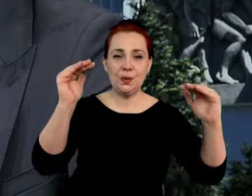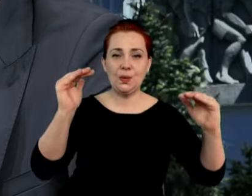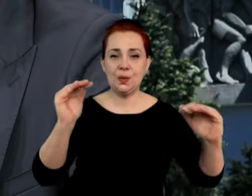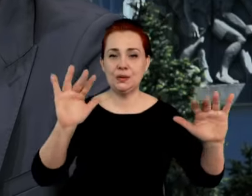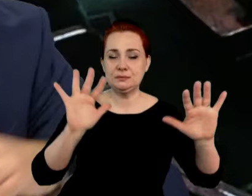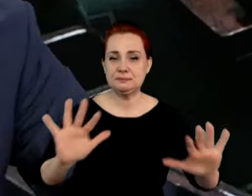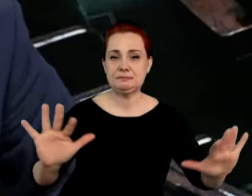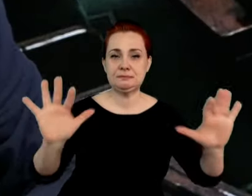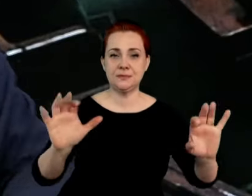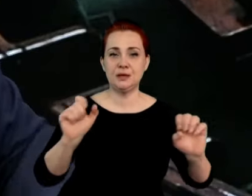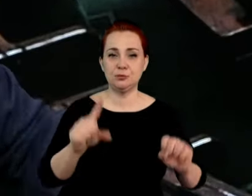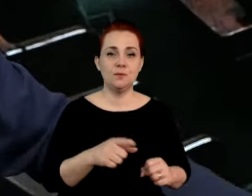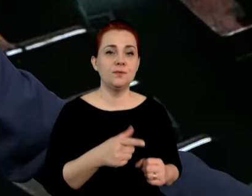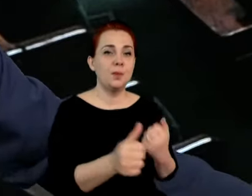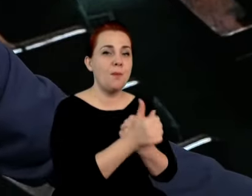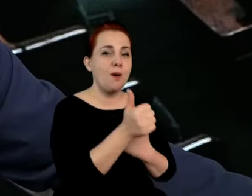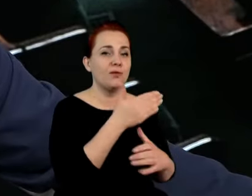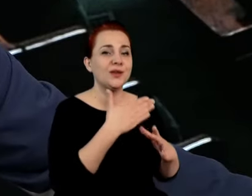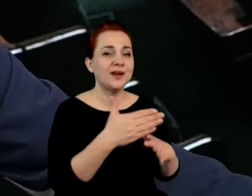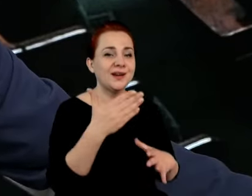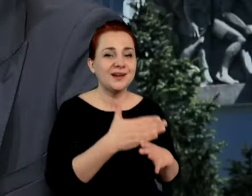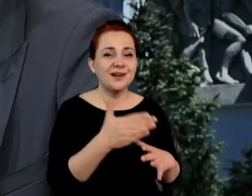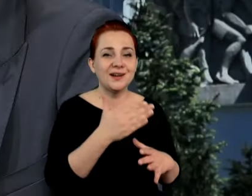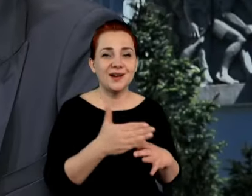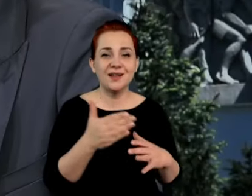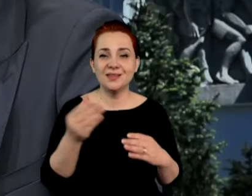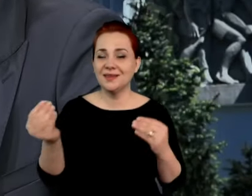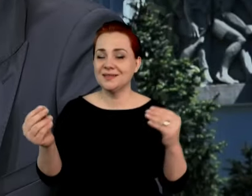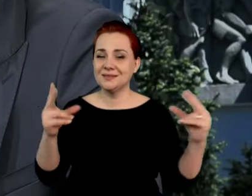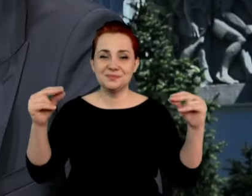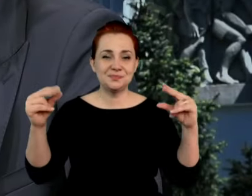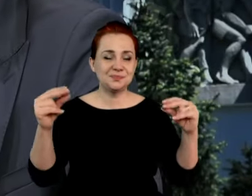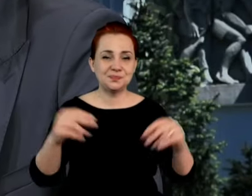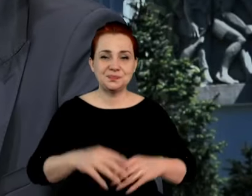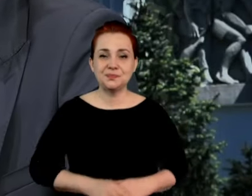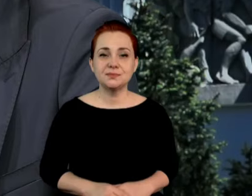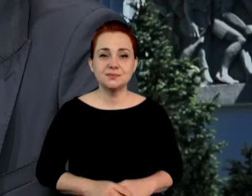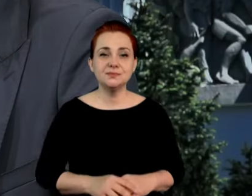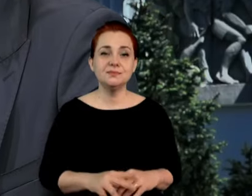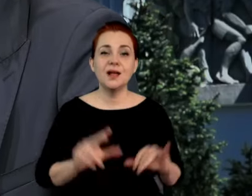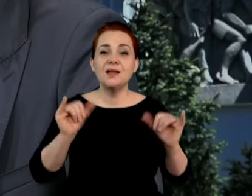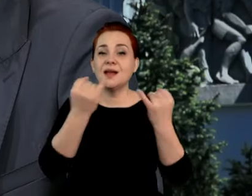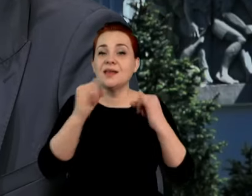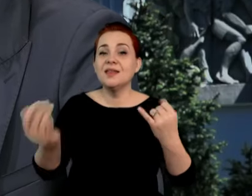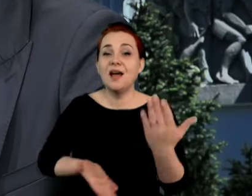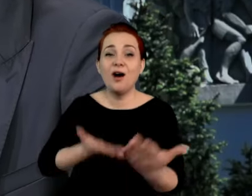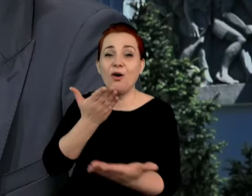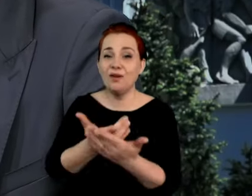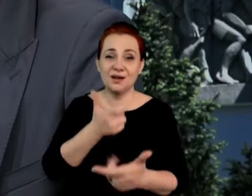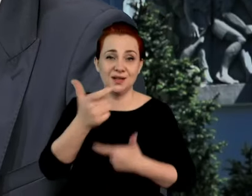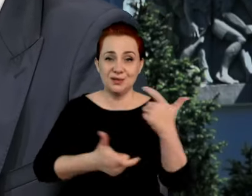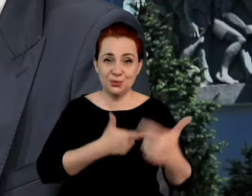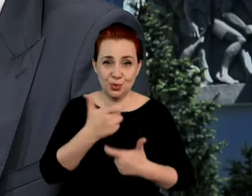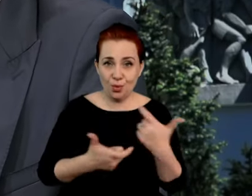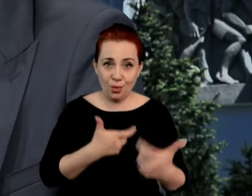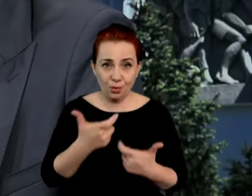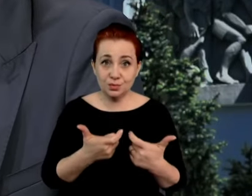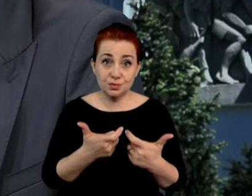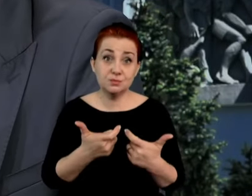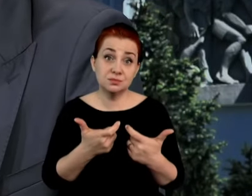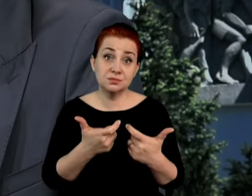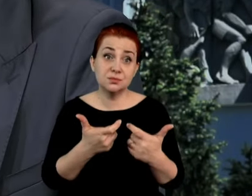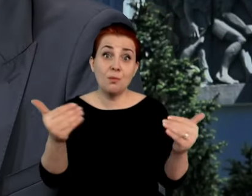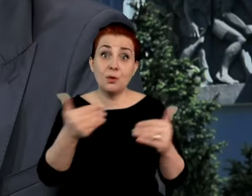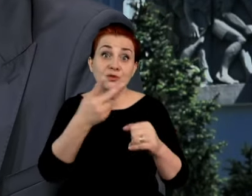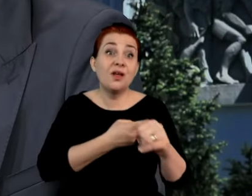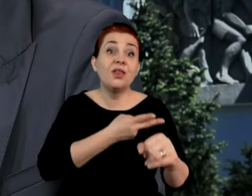natomiast musimy reagować na wysokie stopy procentowe. Jaką inną ofertę mielibyśmy skonstruować, jeżeli chodzi o możliwość dostępu do